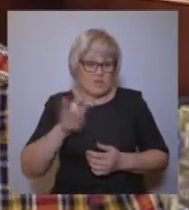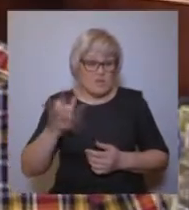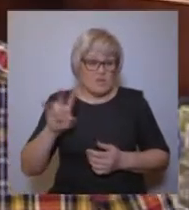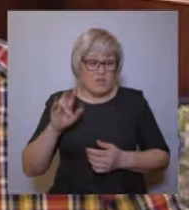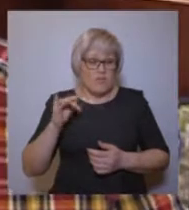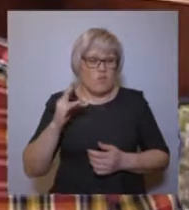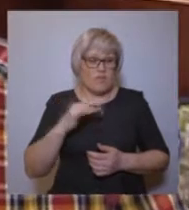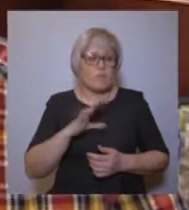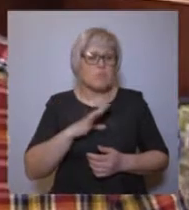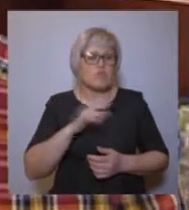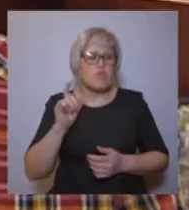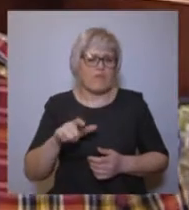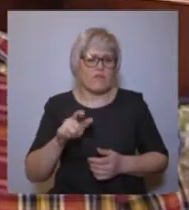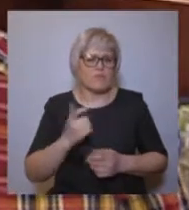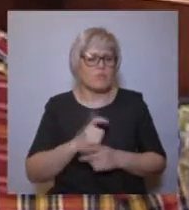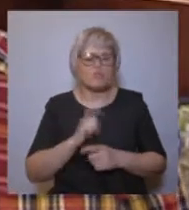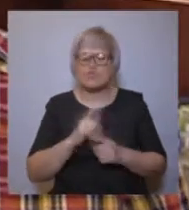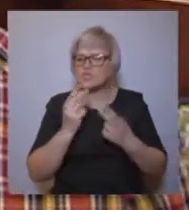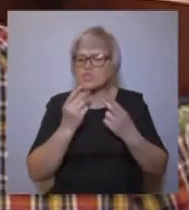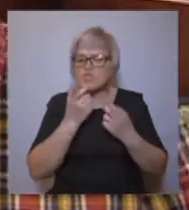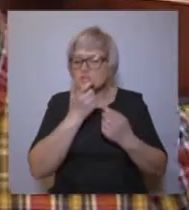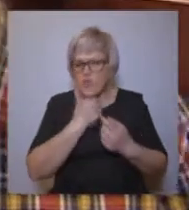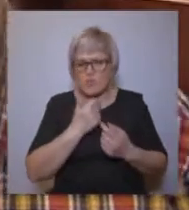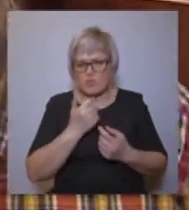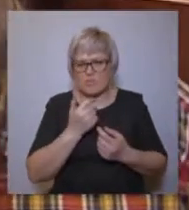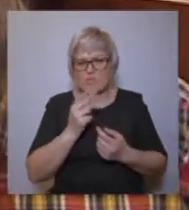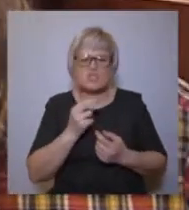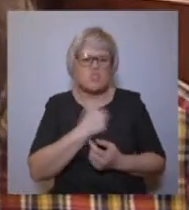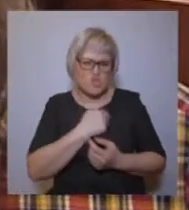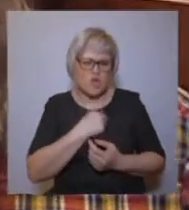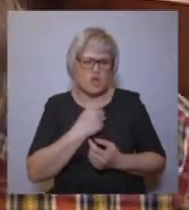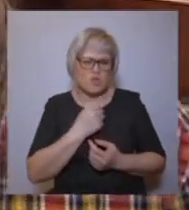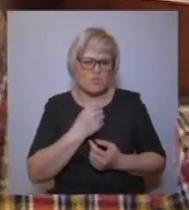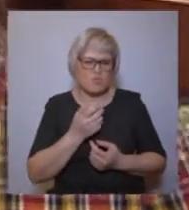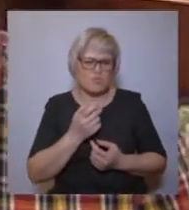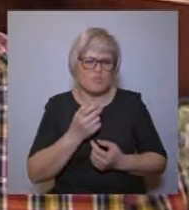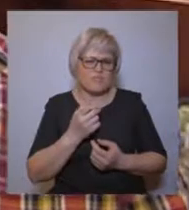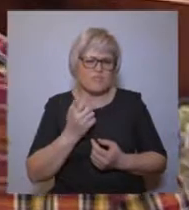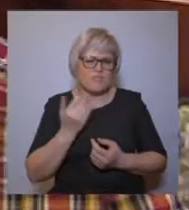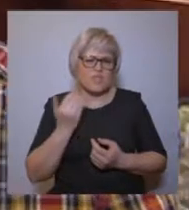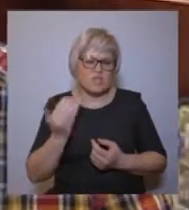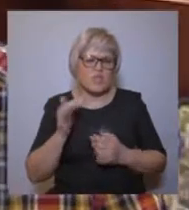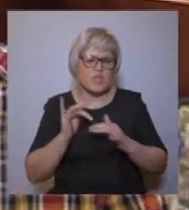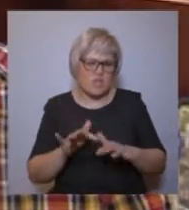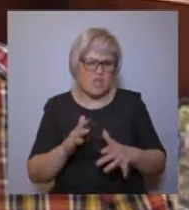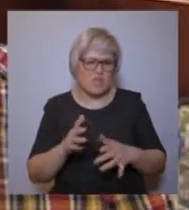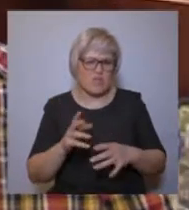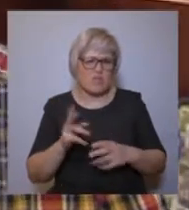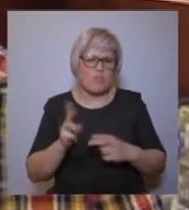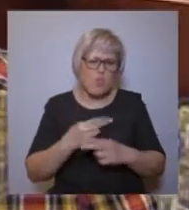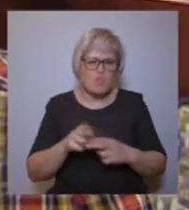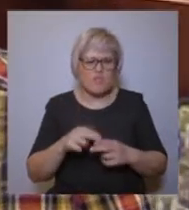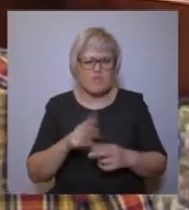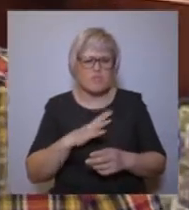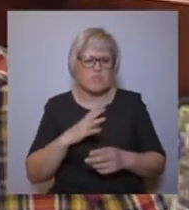был, у него странное было такое состояние, он был схим-митрополит, то есть схимник, одновременно митрополит. То он управлял епархией, а при